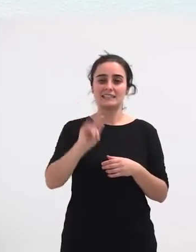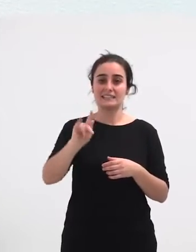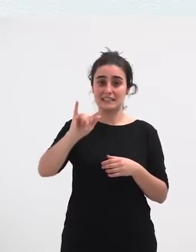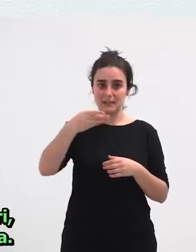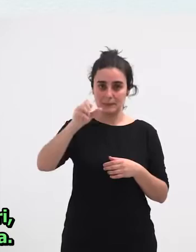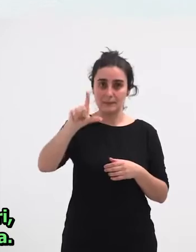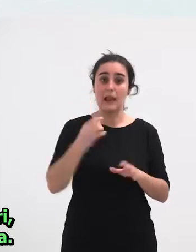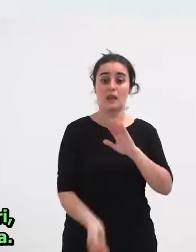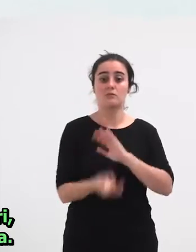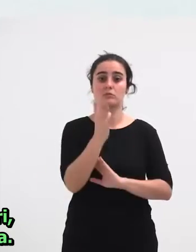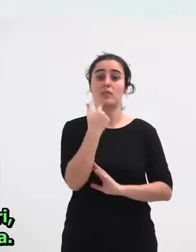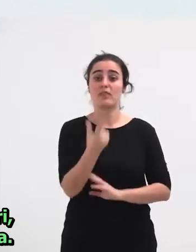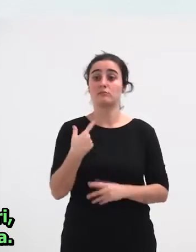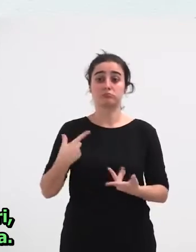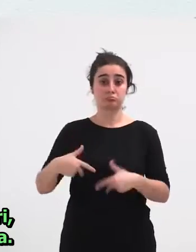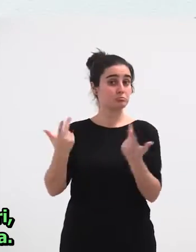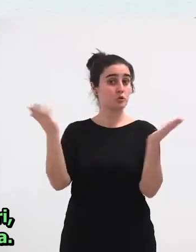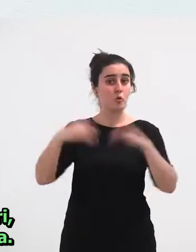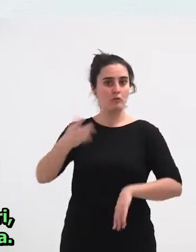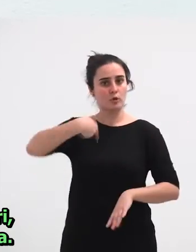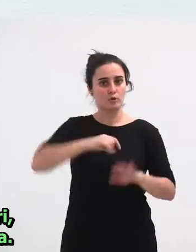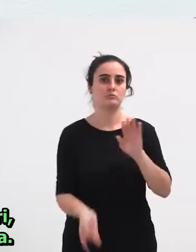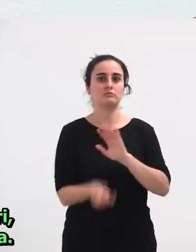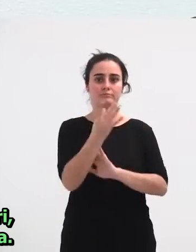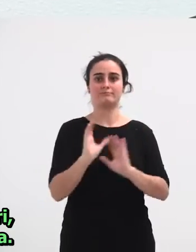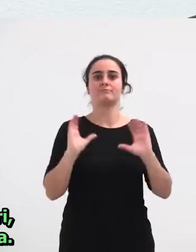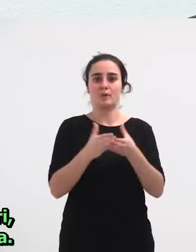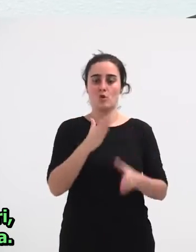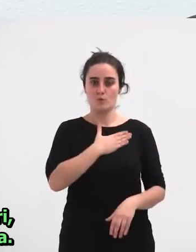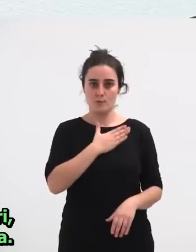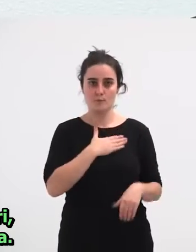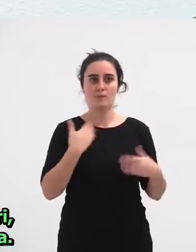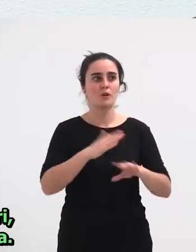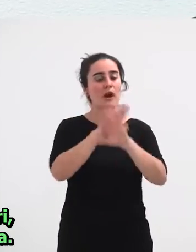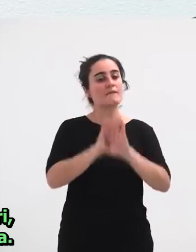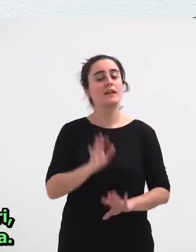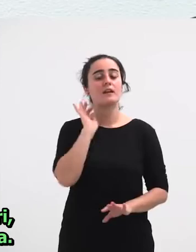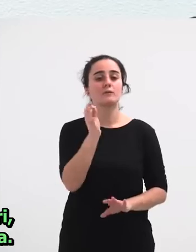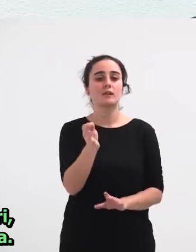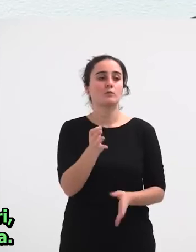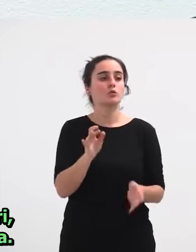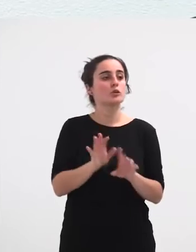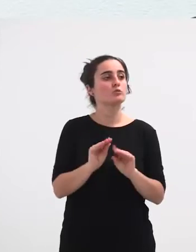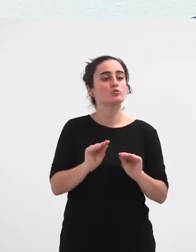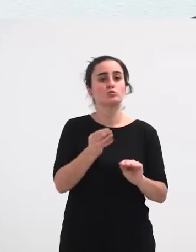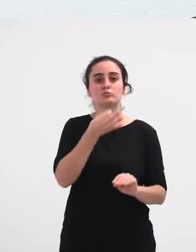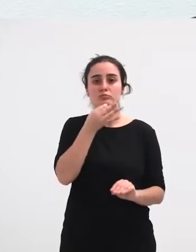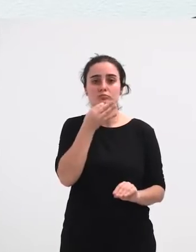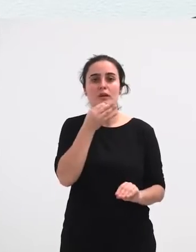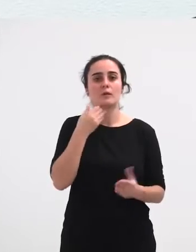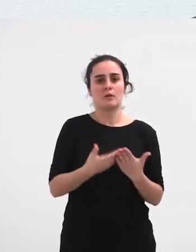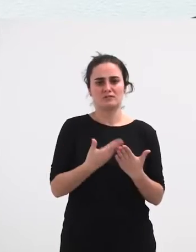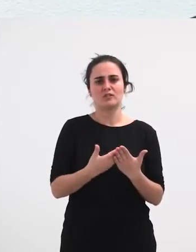Dugu Baina Ala Ere Oraindik Imposizioaren Zer Hori Errelatuan Oraindik Oso Osona Barmentago Baina